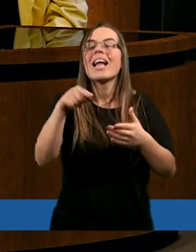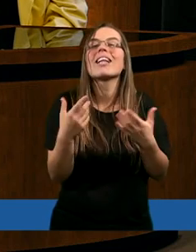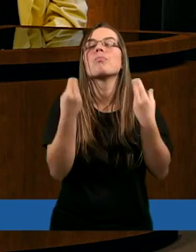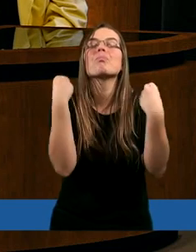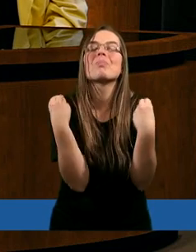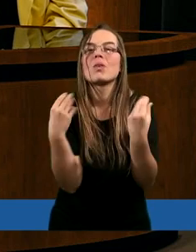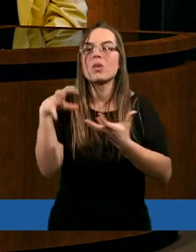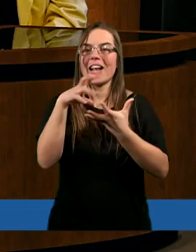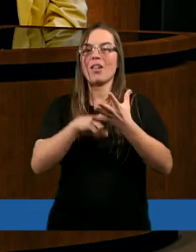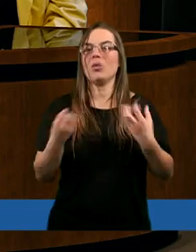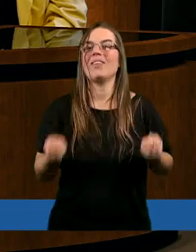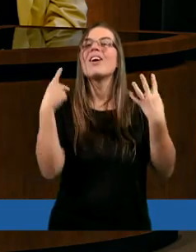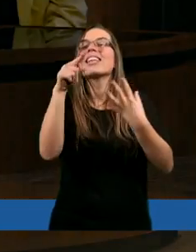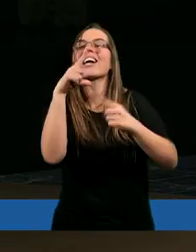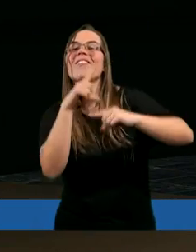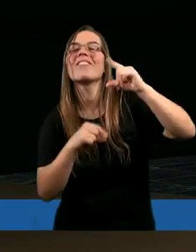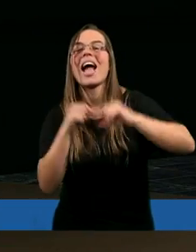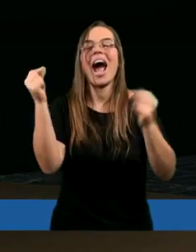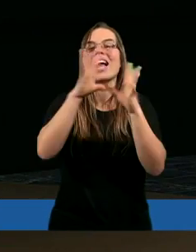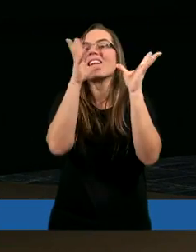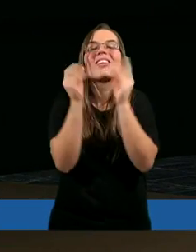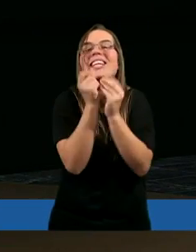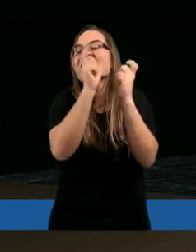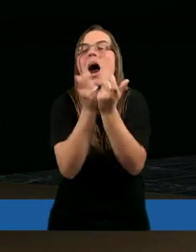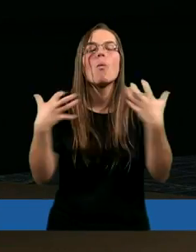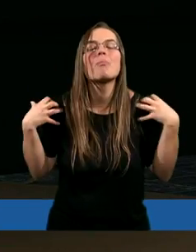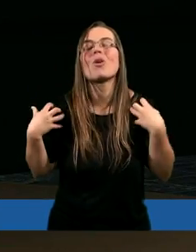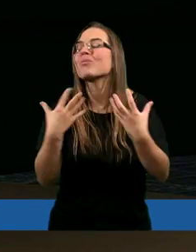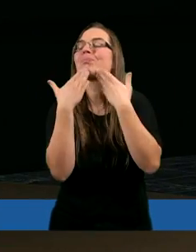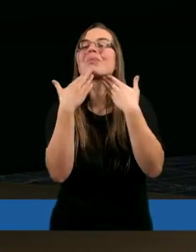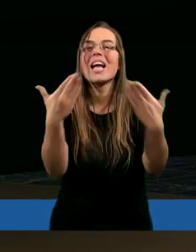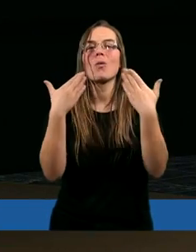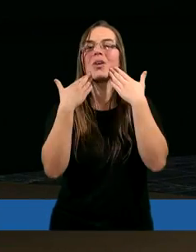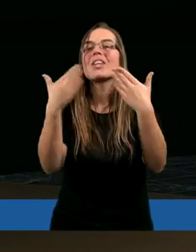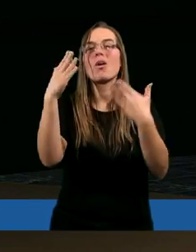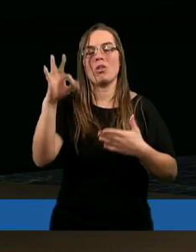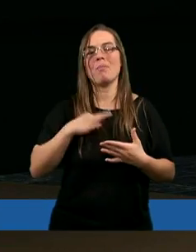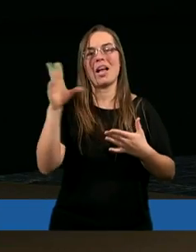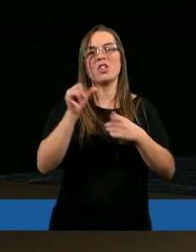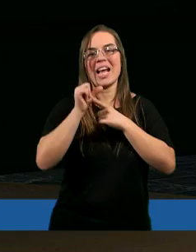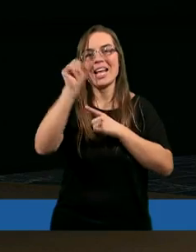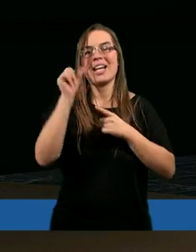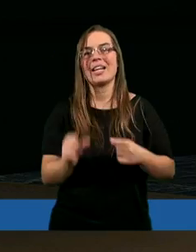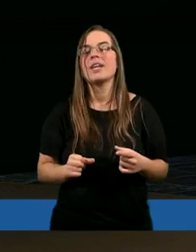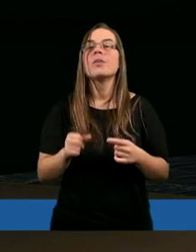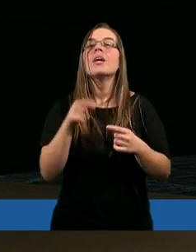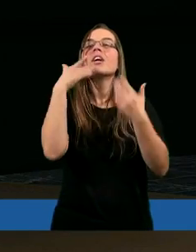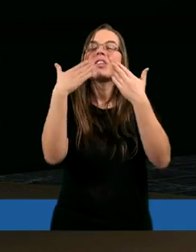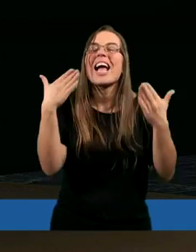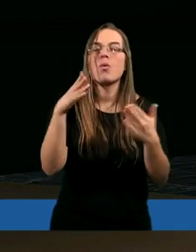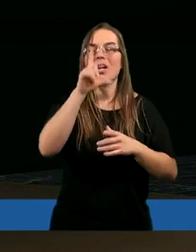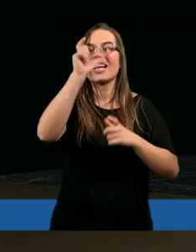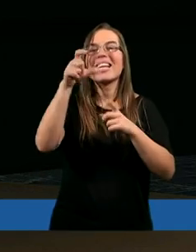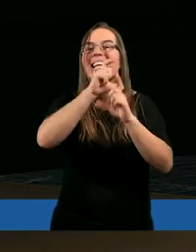przecudny świat, który stworzyłeś i te gwiazdy i tę całą przyrodę. Dziękuję Ci Panie, że jesteś. Dziękuję Ci